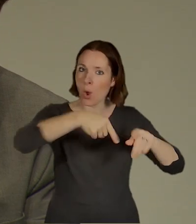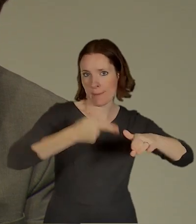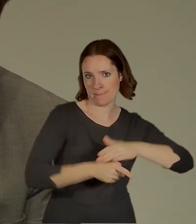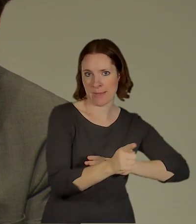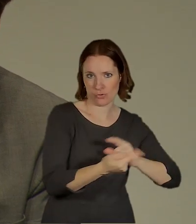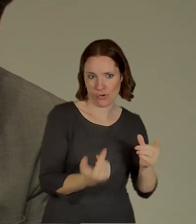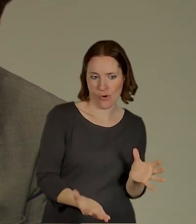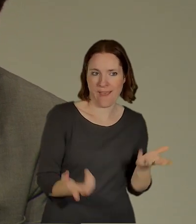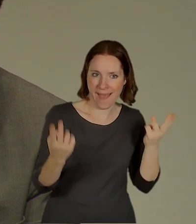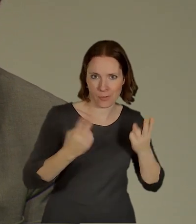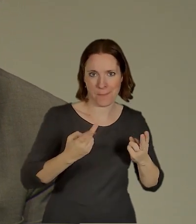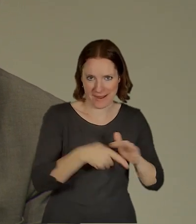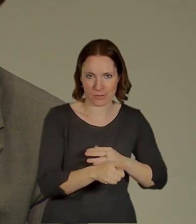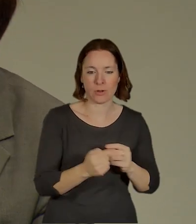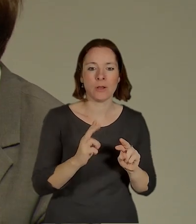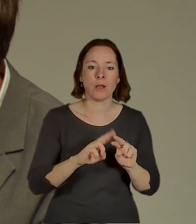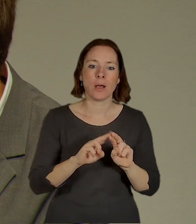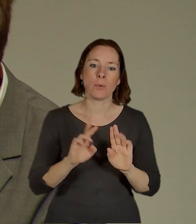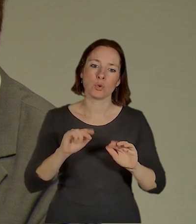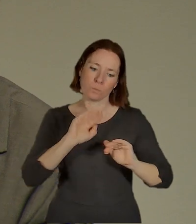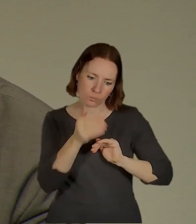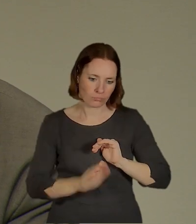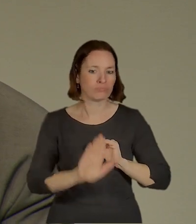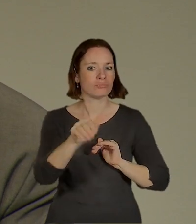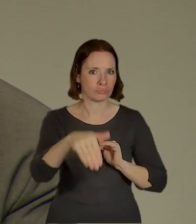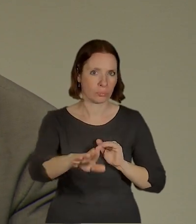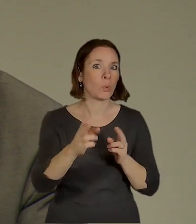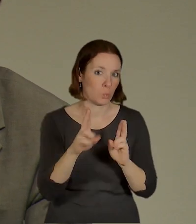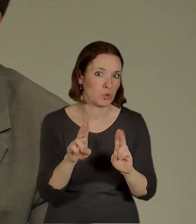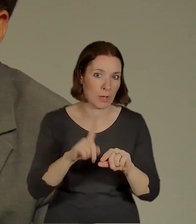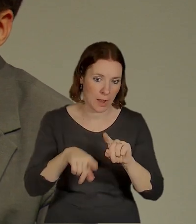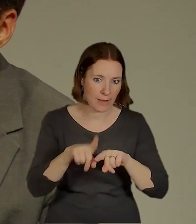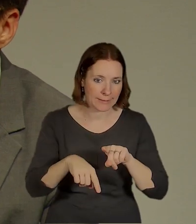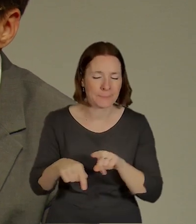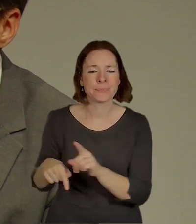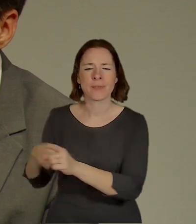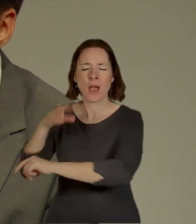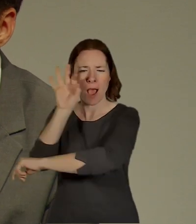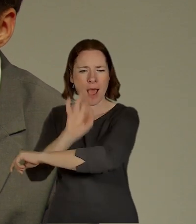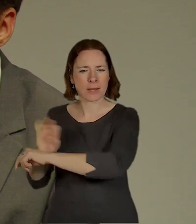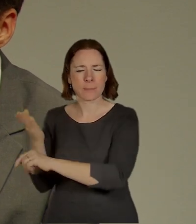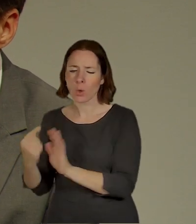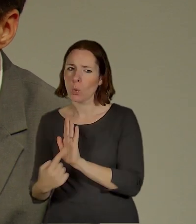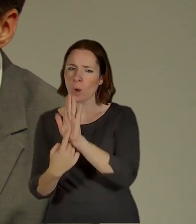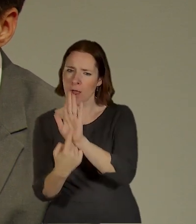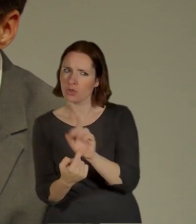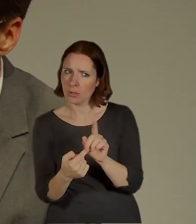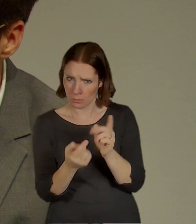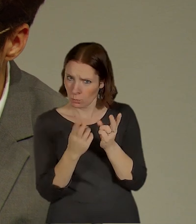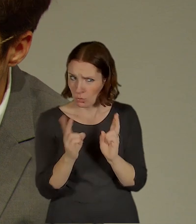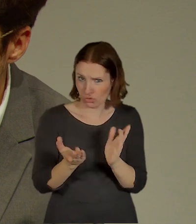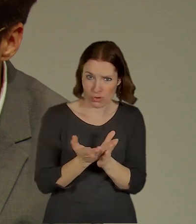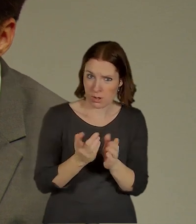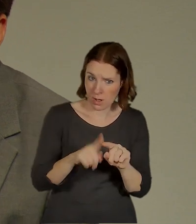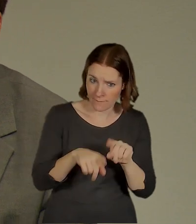požadavky vlastně na stoupání a klesání. A to, co vlastně ukazoval pan architekt Vertik, tak vlastně by tam měla být možnost v